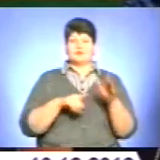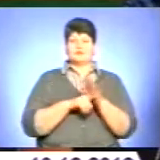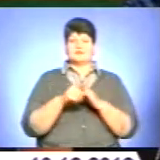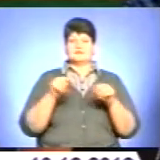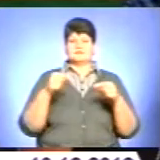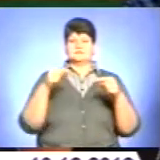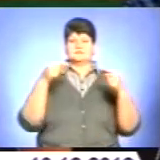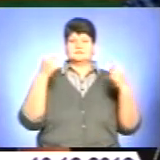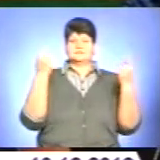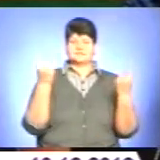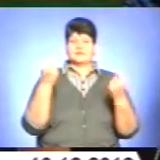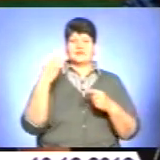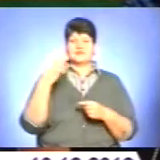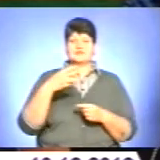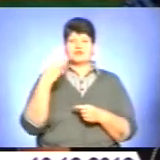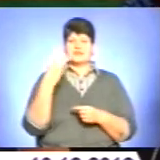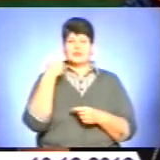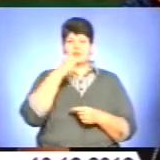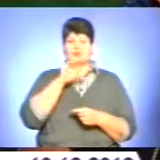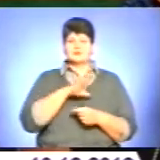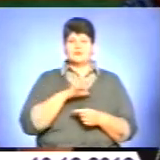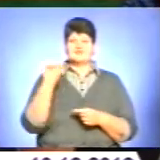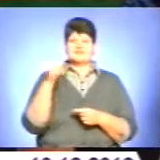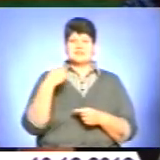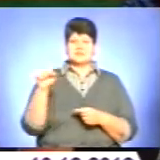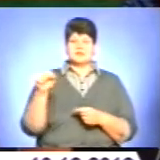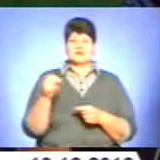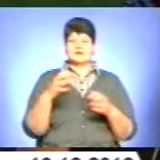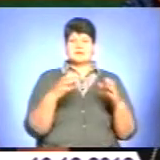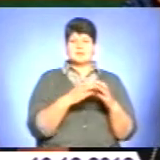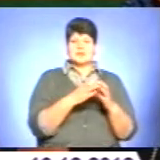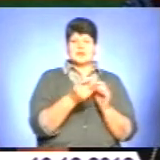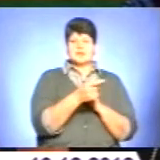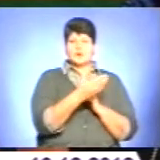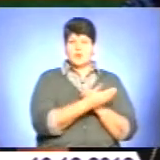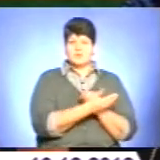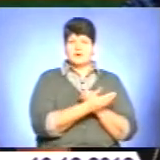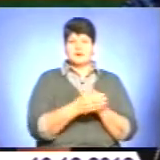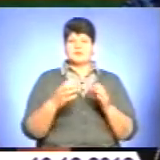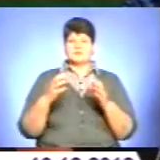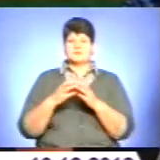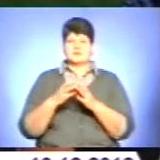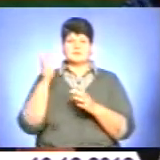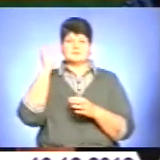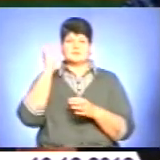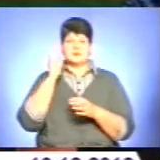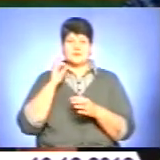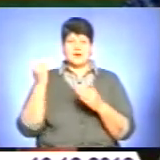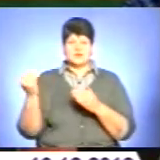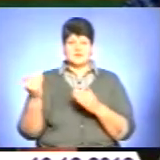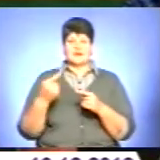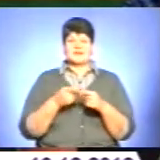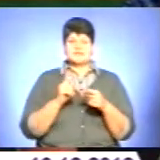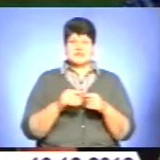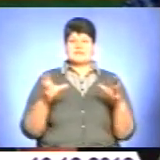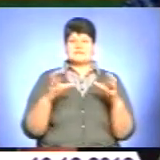В 43-му році, теж в серпні, відбувся такий цікавий меж між збірною Тернополю, Тернополя і Люфтваффе Німеччини. Це збірна льотчиків